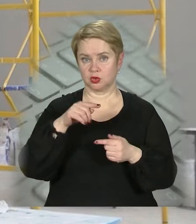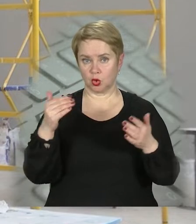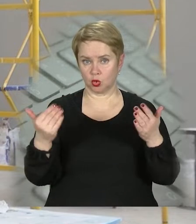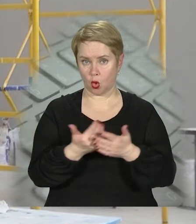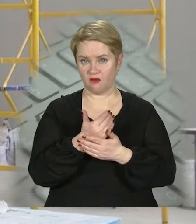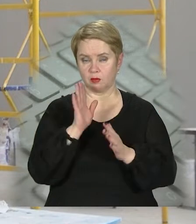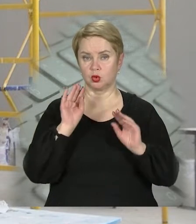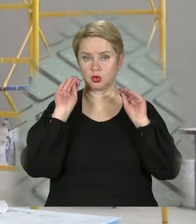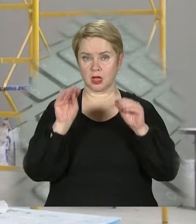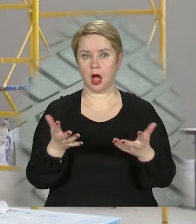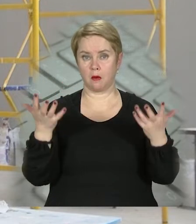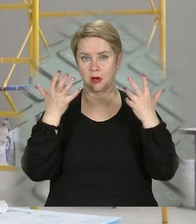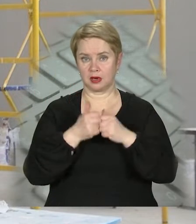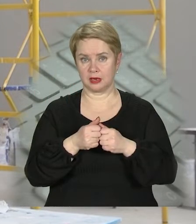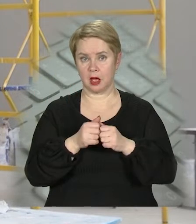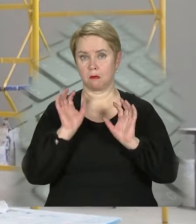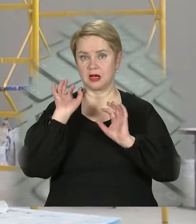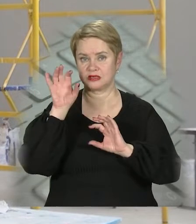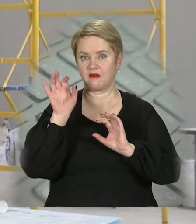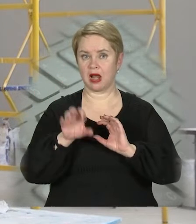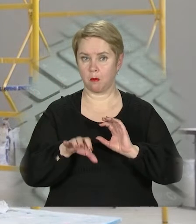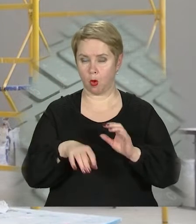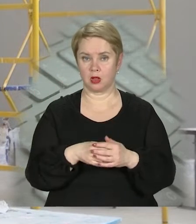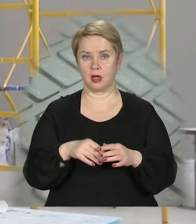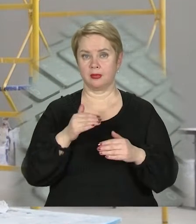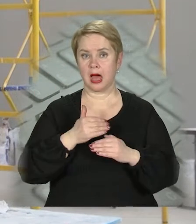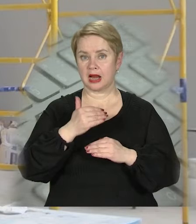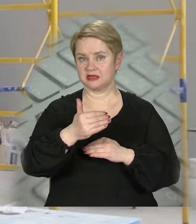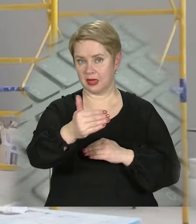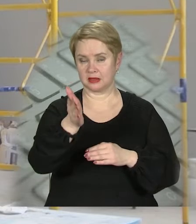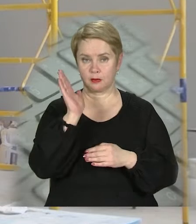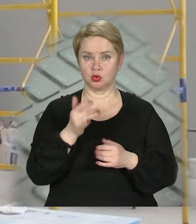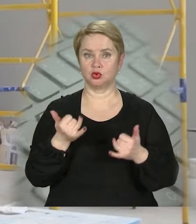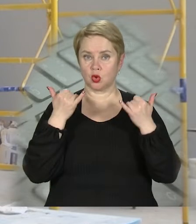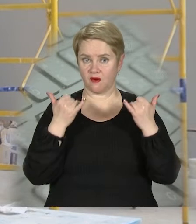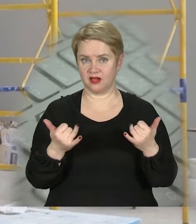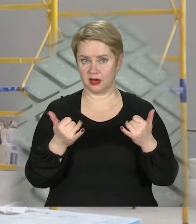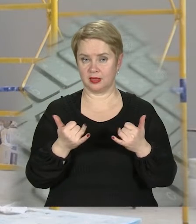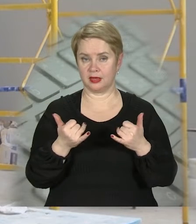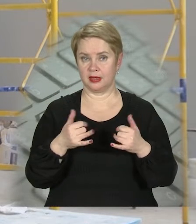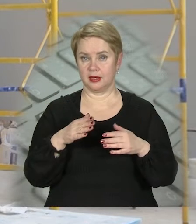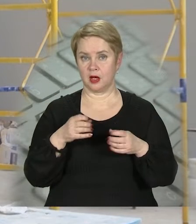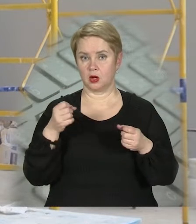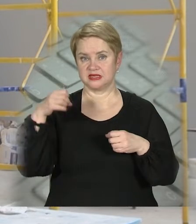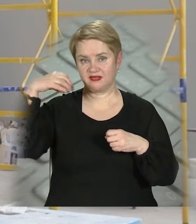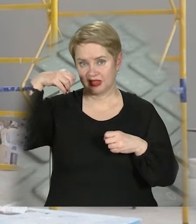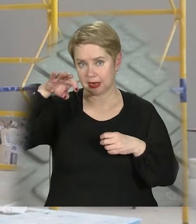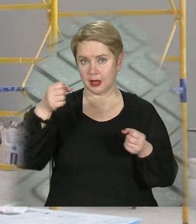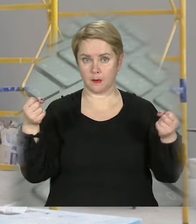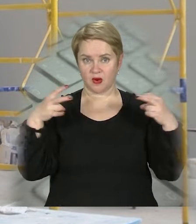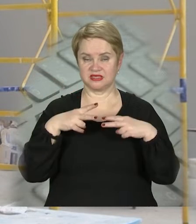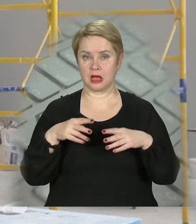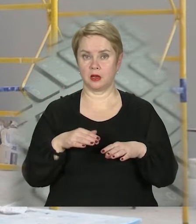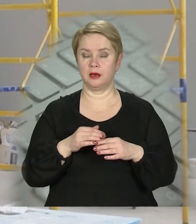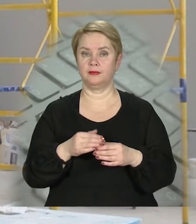новий, буде встановлено оборудовання для обослідбового, волейбового, розметка нанесена. Тут будуть современні ледовські світильники професіонального